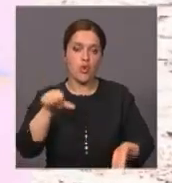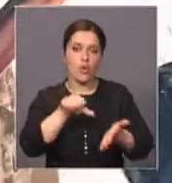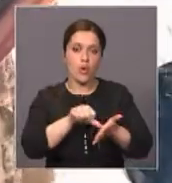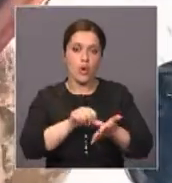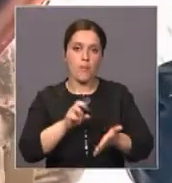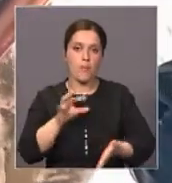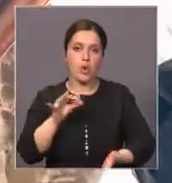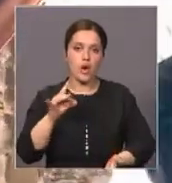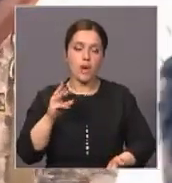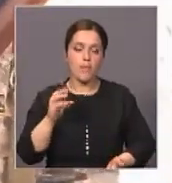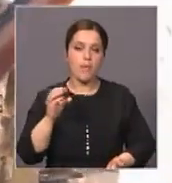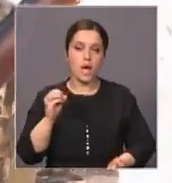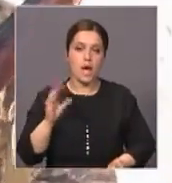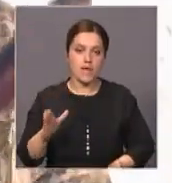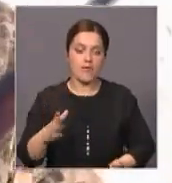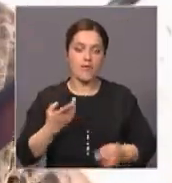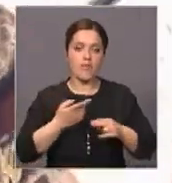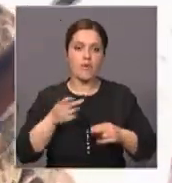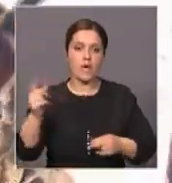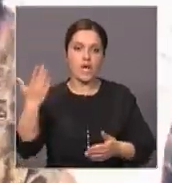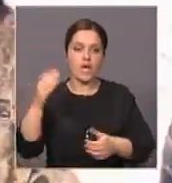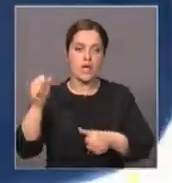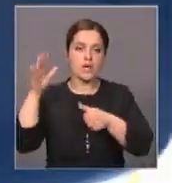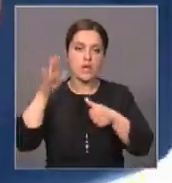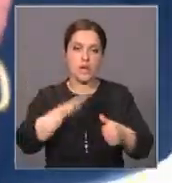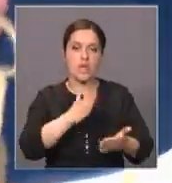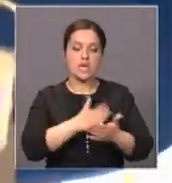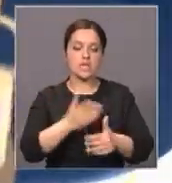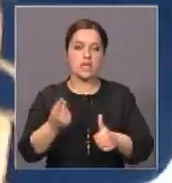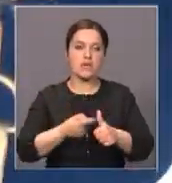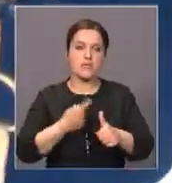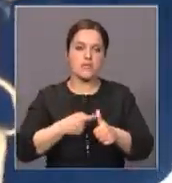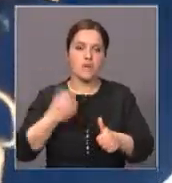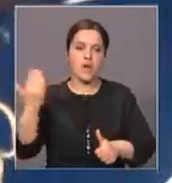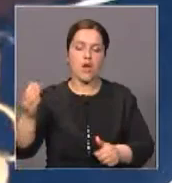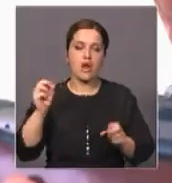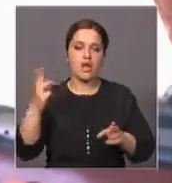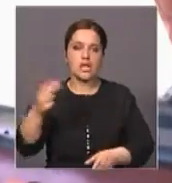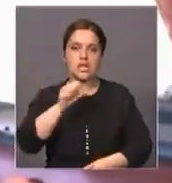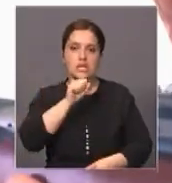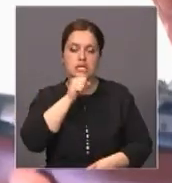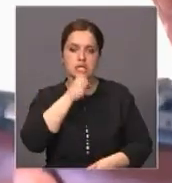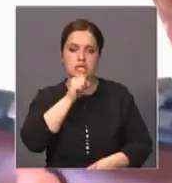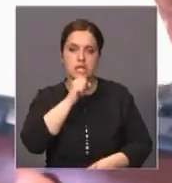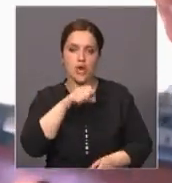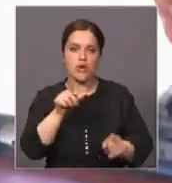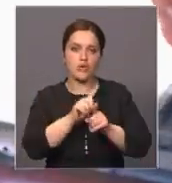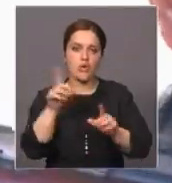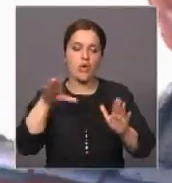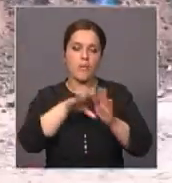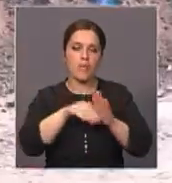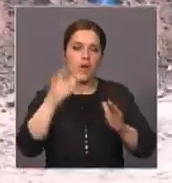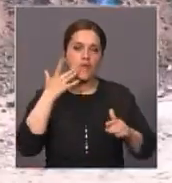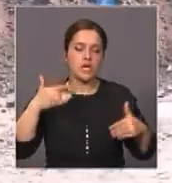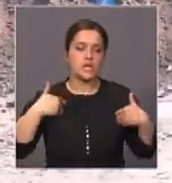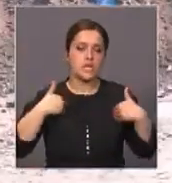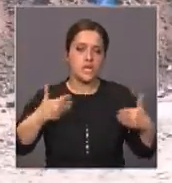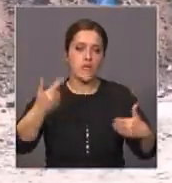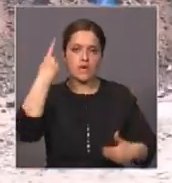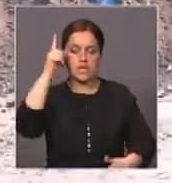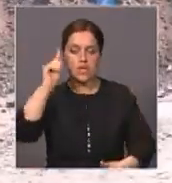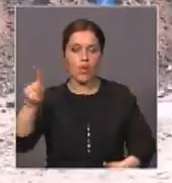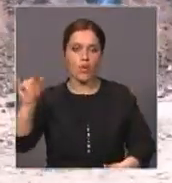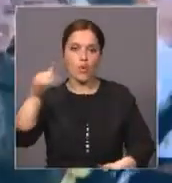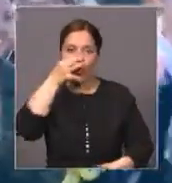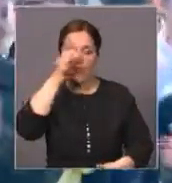Бурамбаева бойцы Талдыкурганской десантно-штурмовой бригады называют своими аксахалами и внештатными советниками. Знания и опыт,